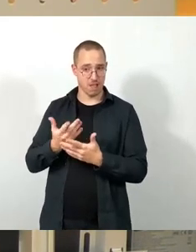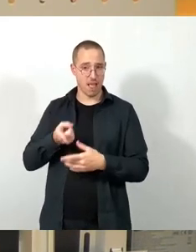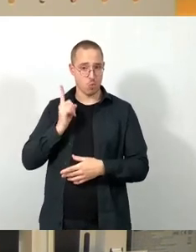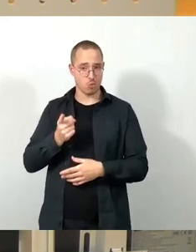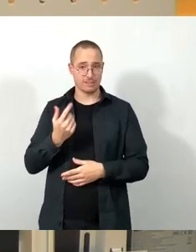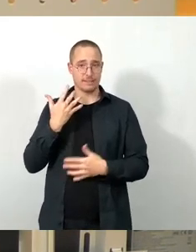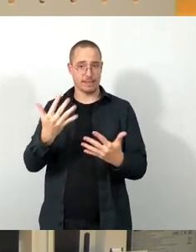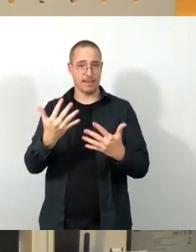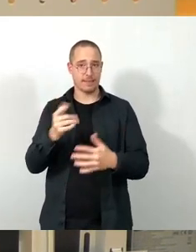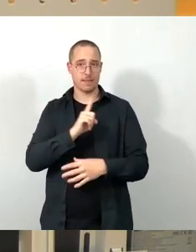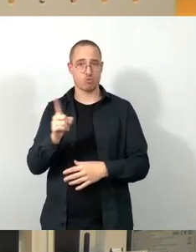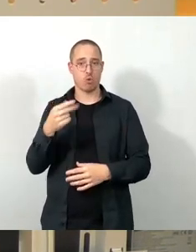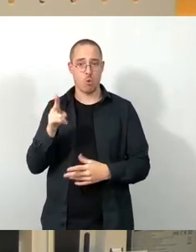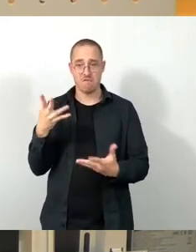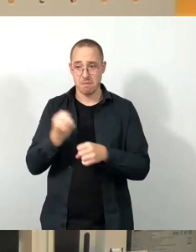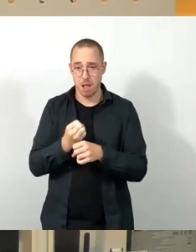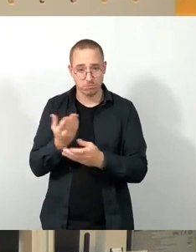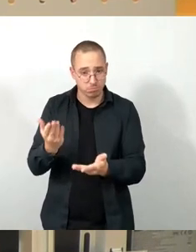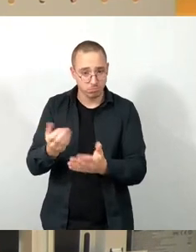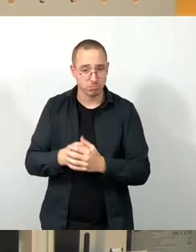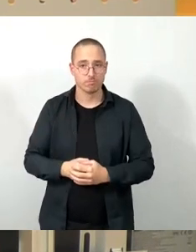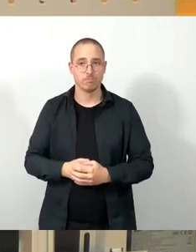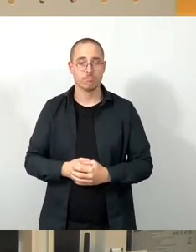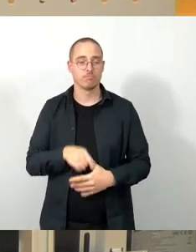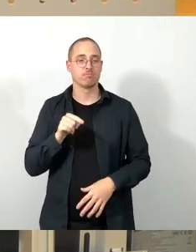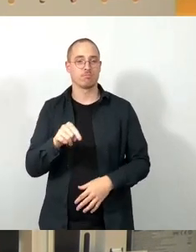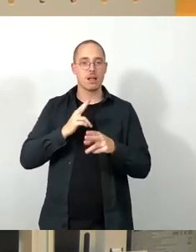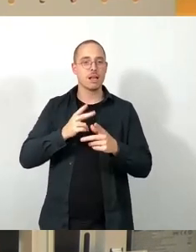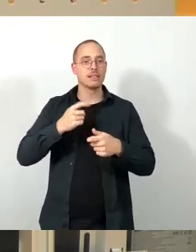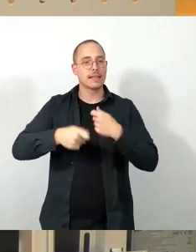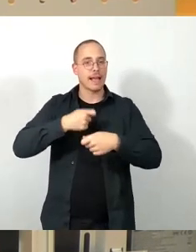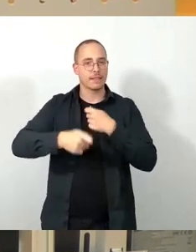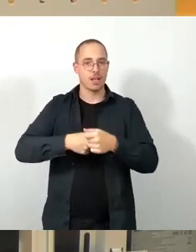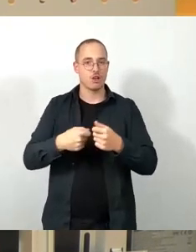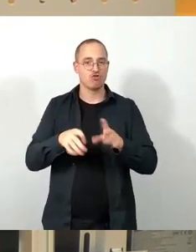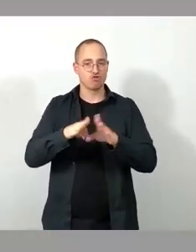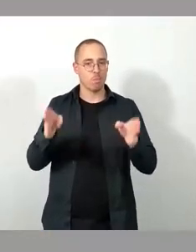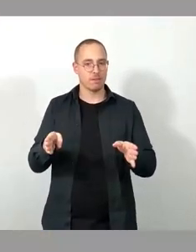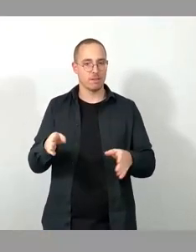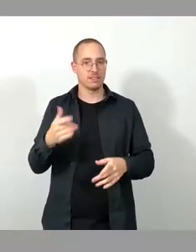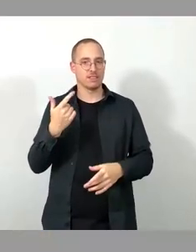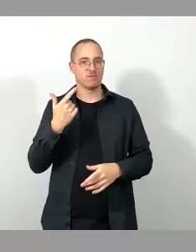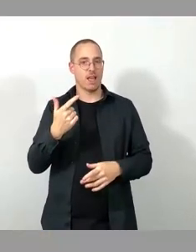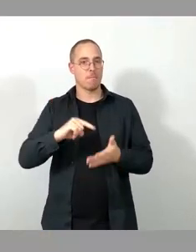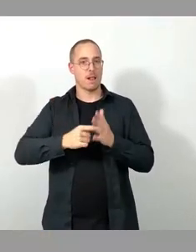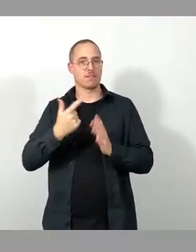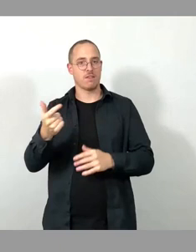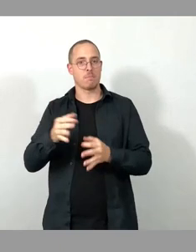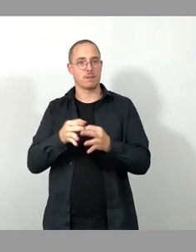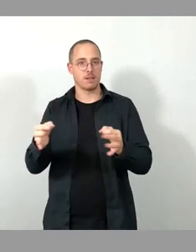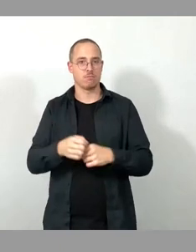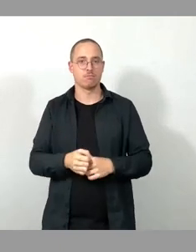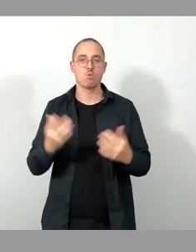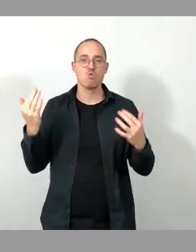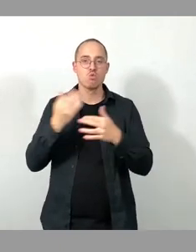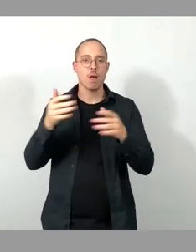Auf dem Grundstück befindet sich ein Geräteschuppen, einmal zweimal zwei Meter, ein grüner Pavillon, zwei Hochbeete, eins davon ist